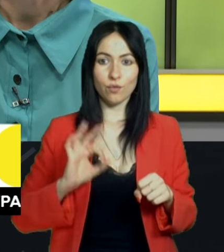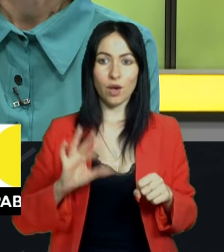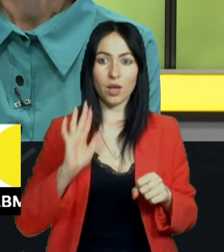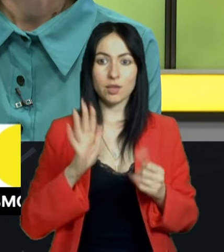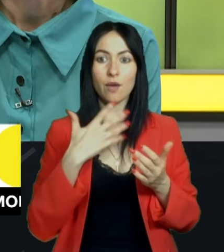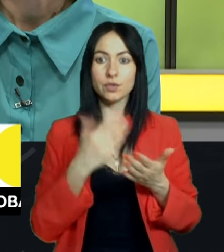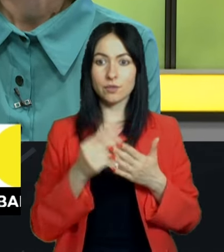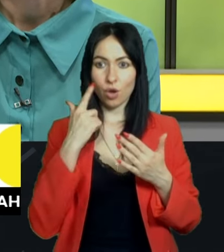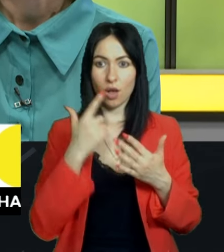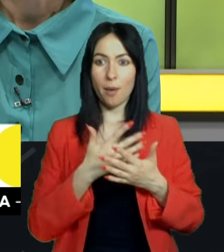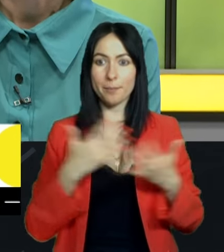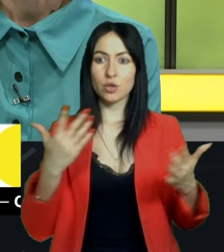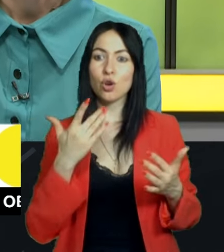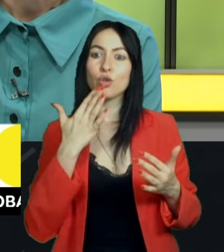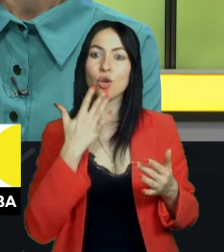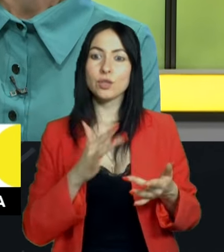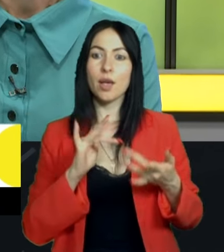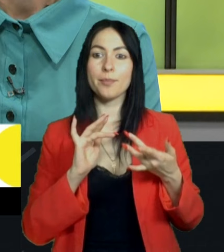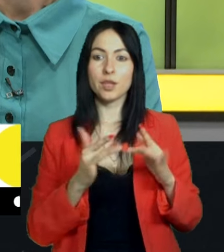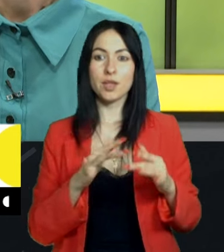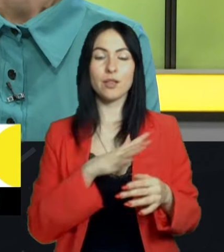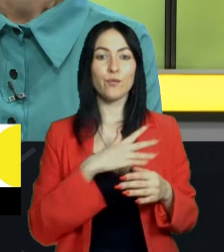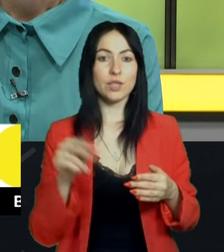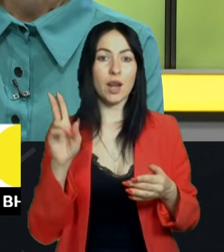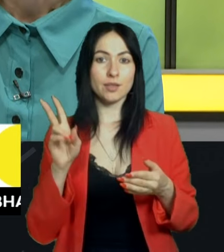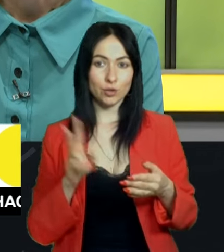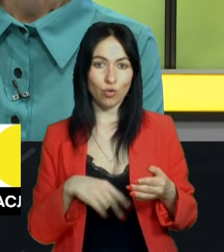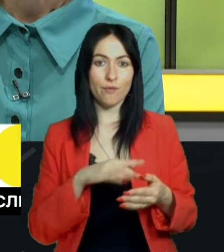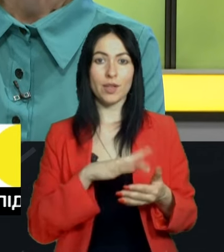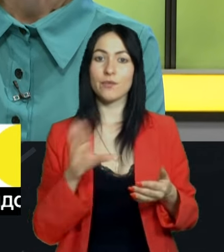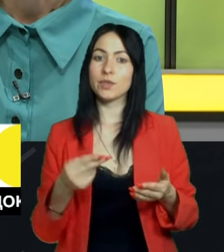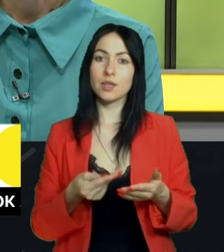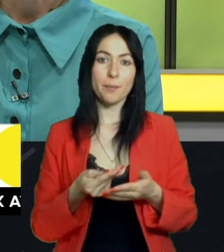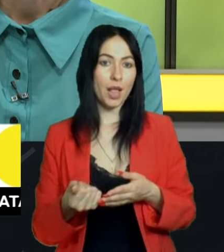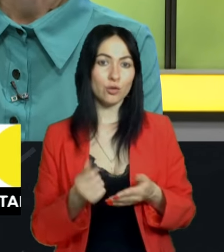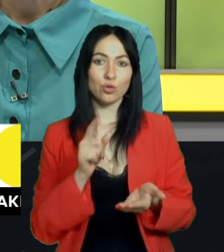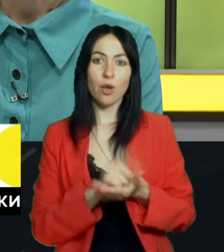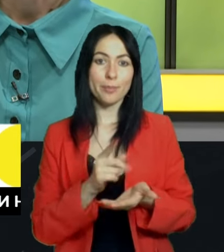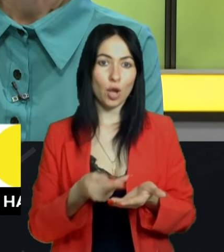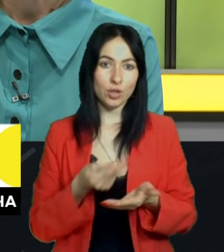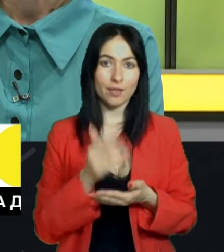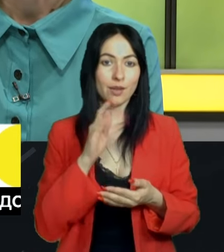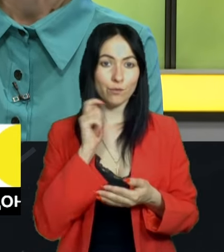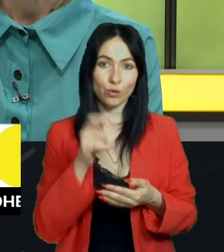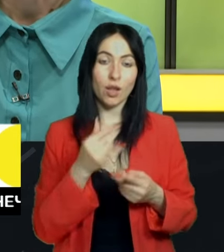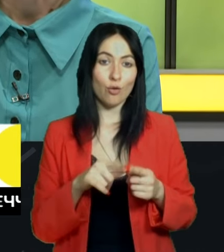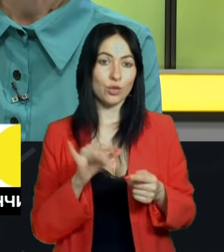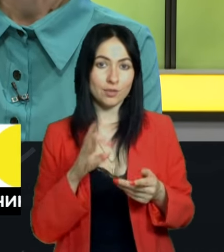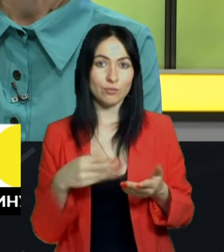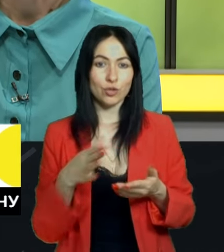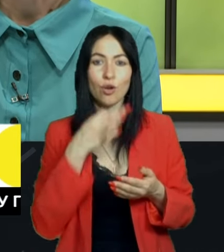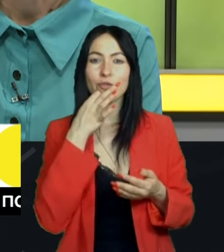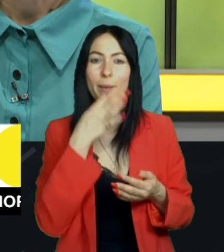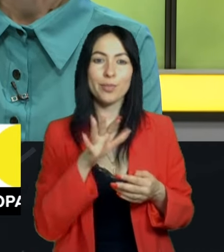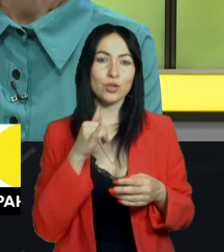іноземні сайти всі ліцензовані, вони всі сплачують податки в Україні, і таким чином будь-яких перешкод